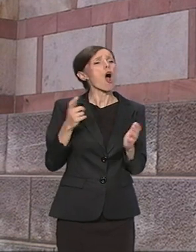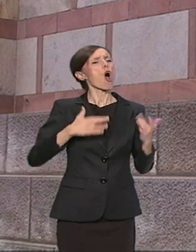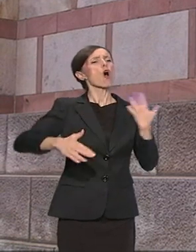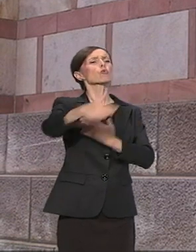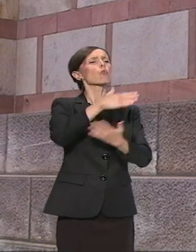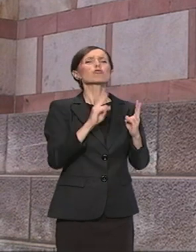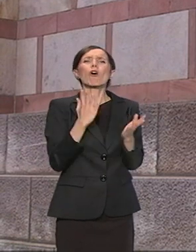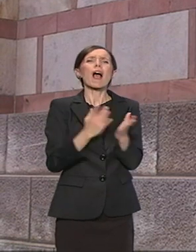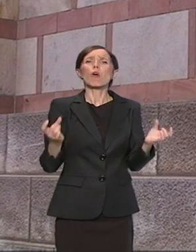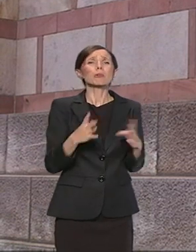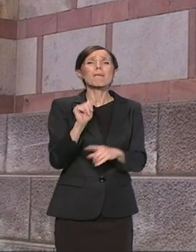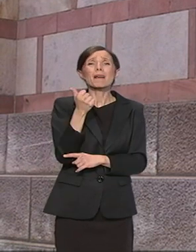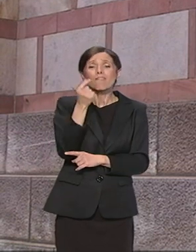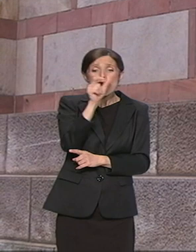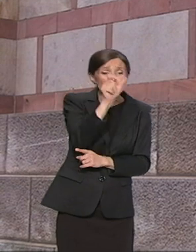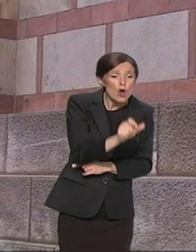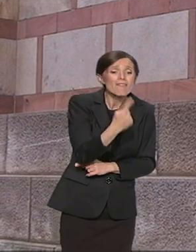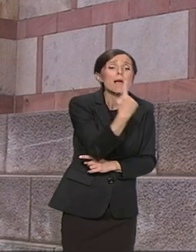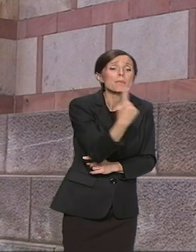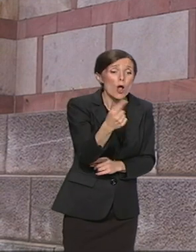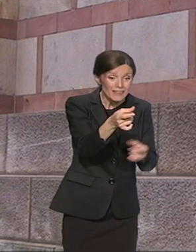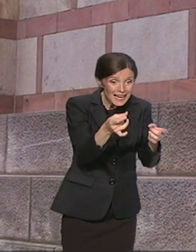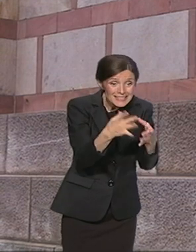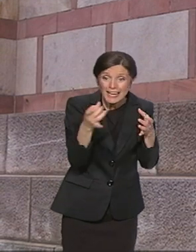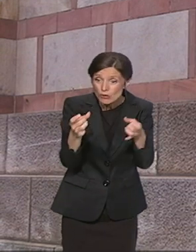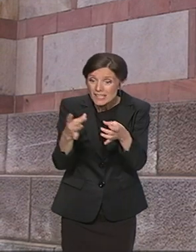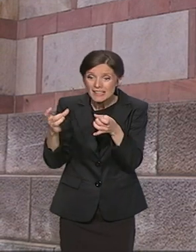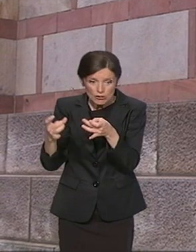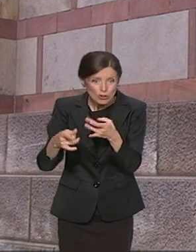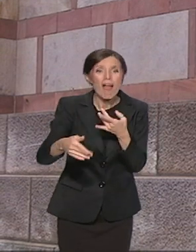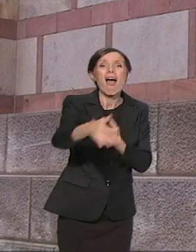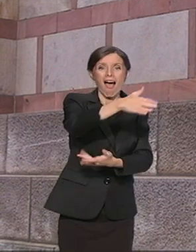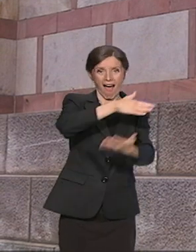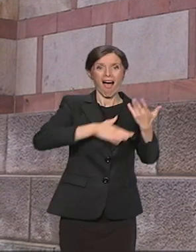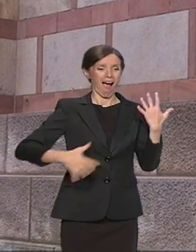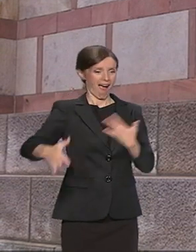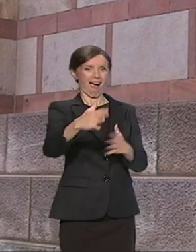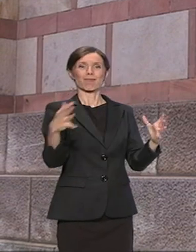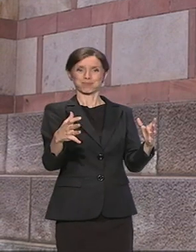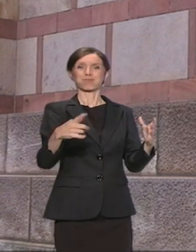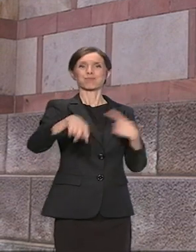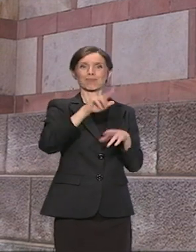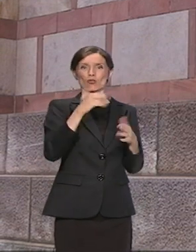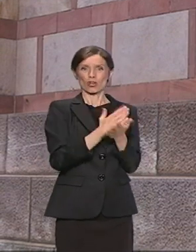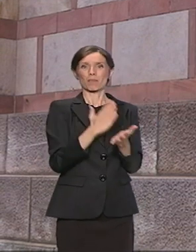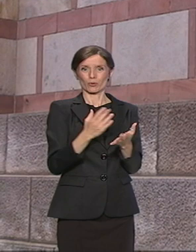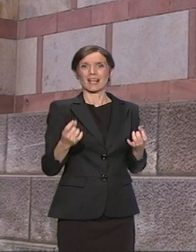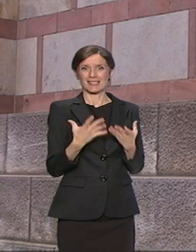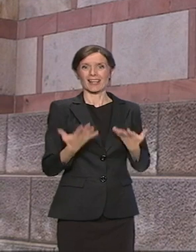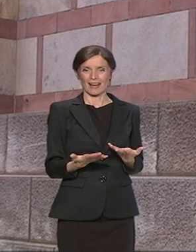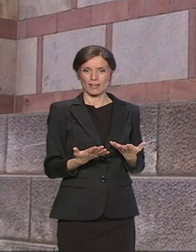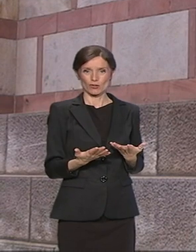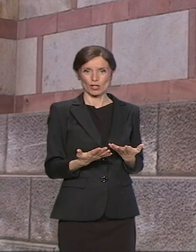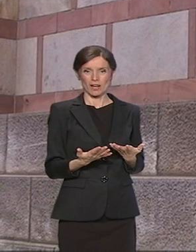svaki sadržaj koji danas je pristupačan, koji je